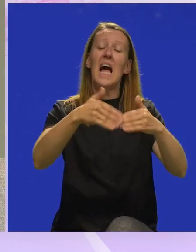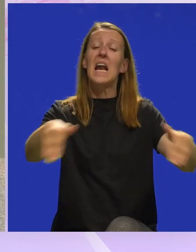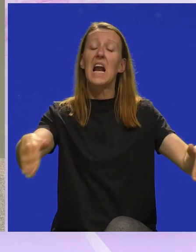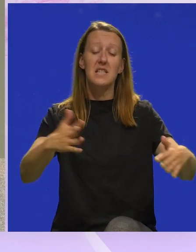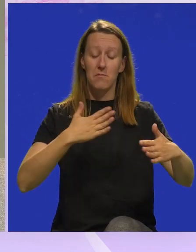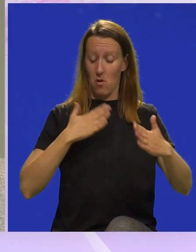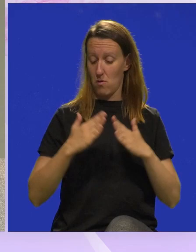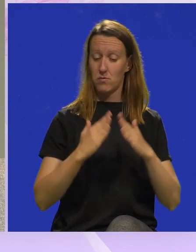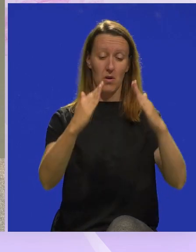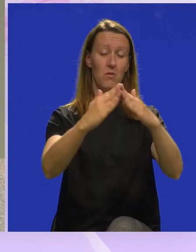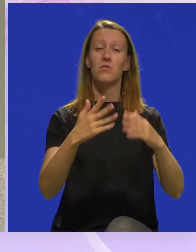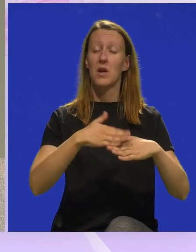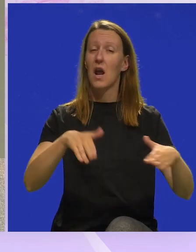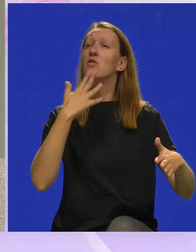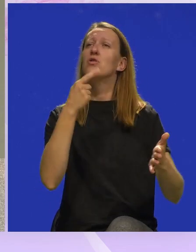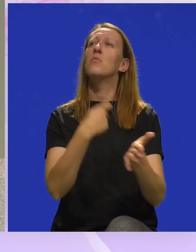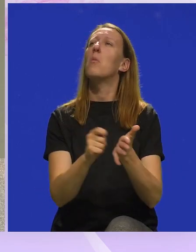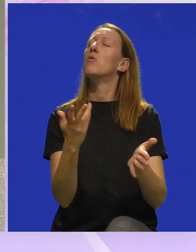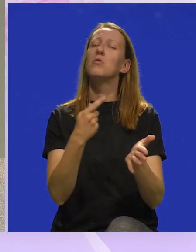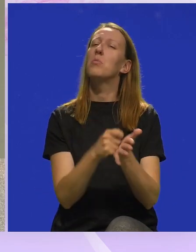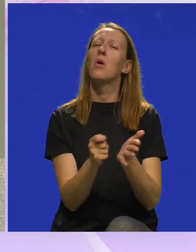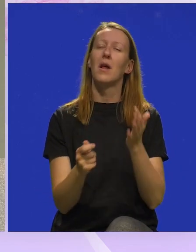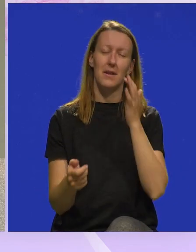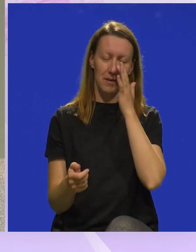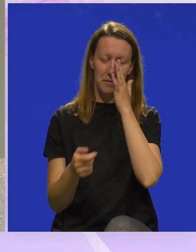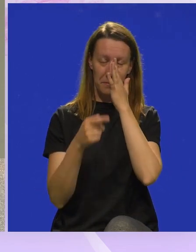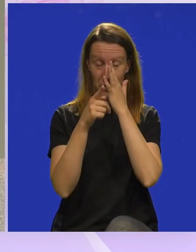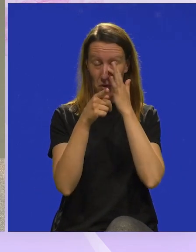kunfin? Di je... I ča ćemo prodati. Ča ćemo prodati, da. Tako da,